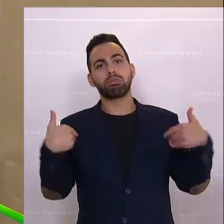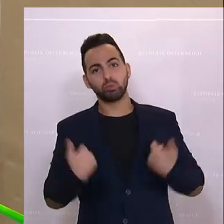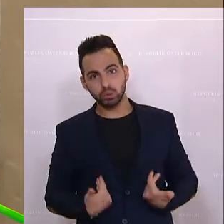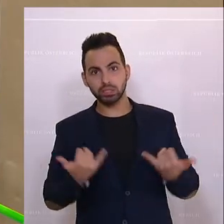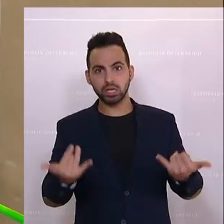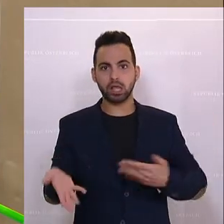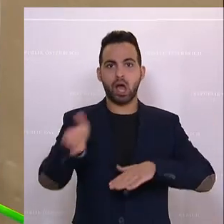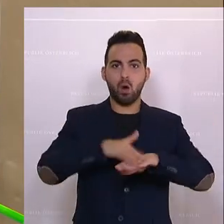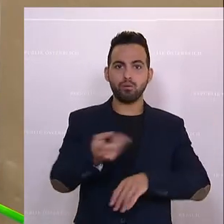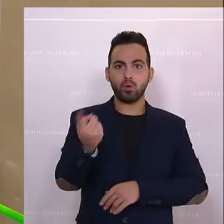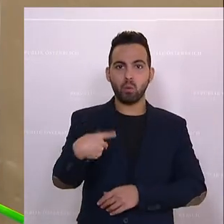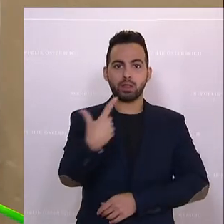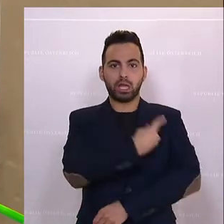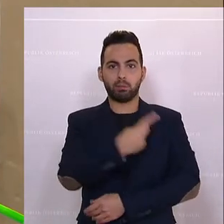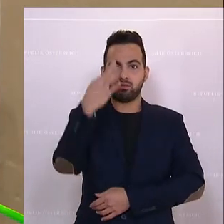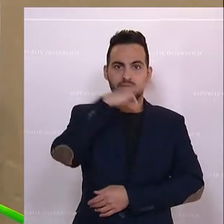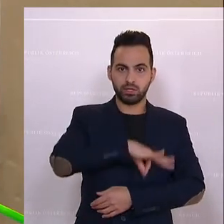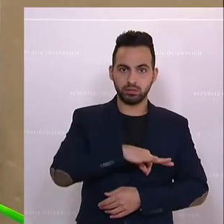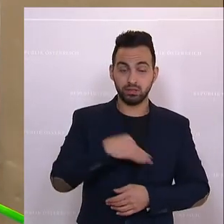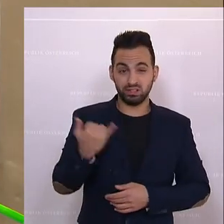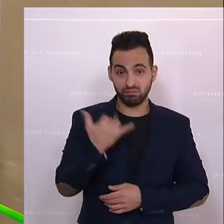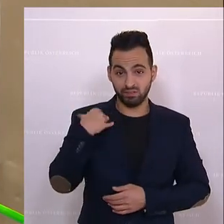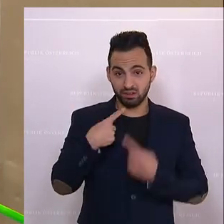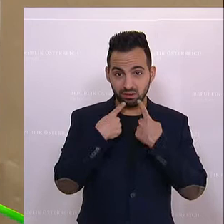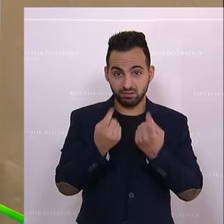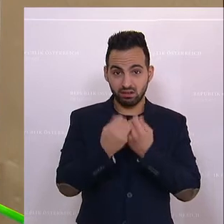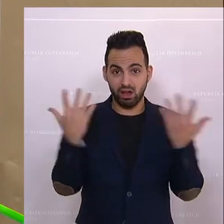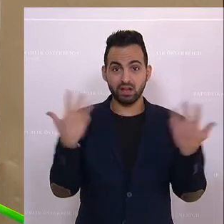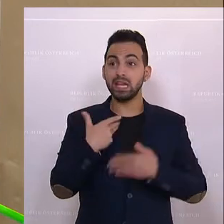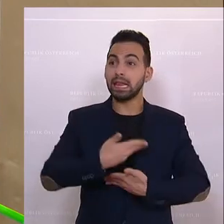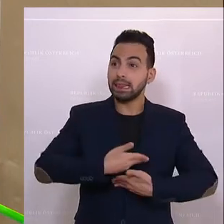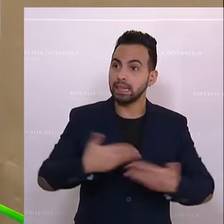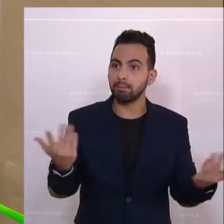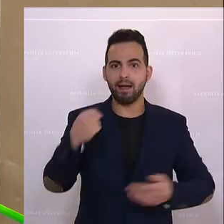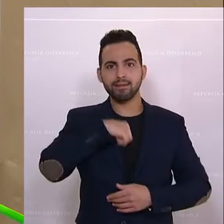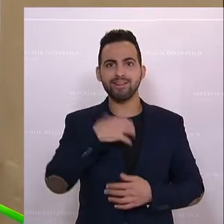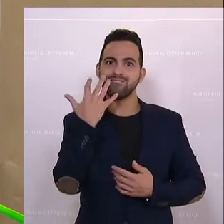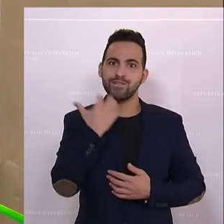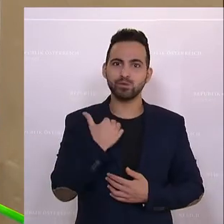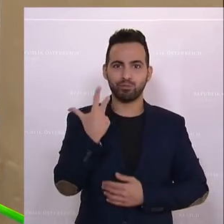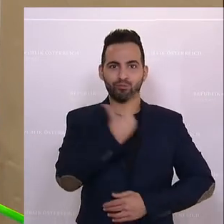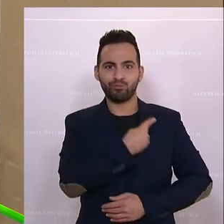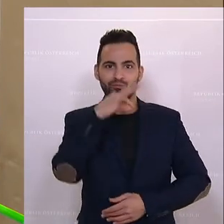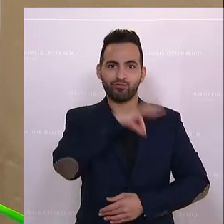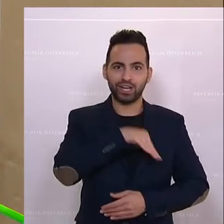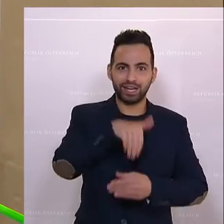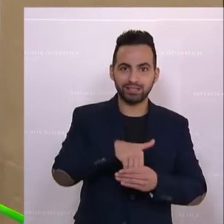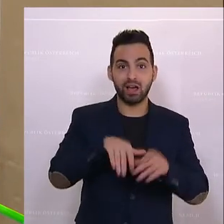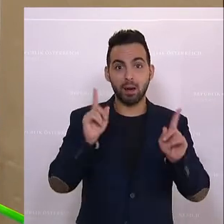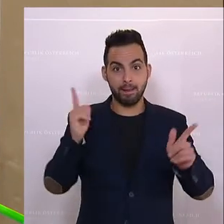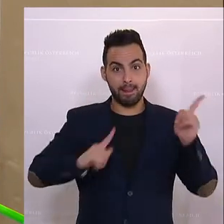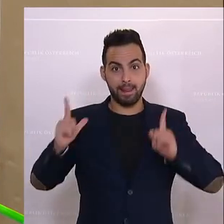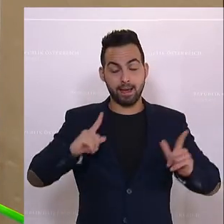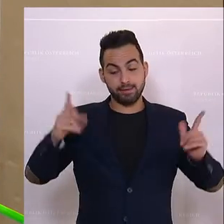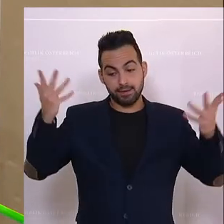Impfpflicht. Und ich sage es Ihnen ganz klar, immer wieder kein Mensch hat diese Impfpflicht gewollt. Aber wir haben es leider,